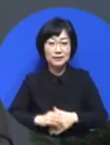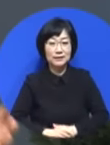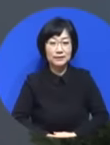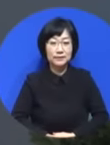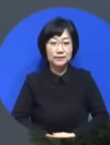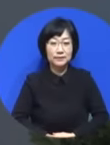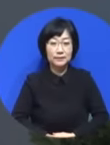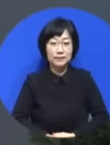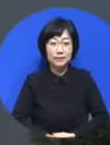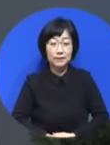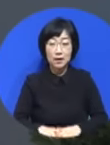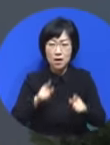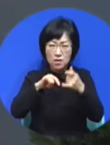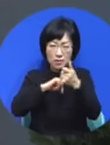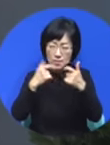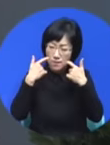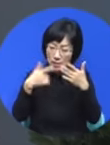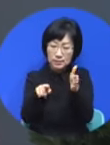굳게 잡으세요.